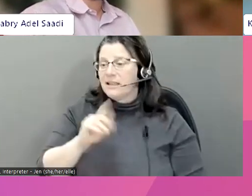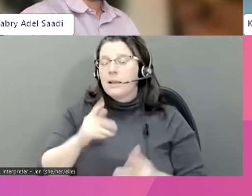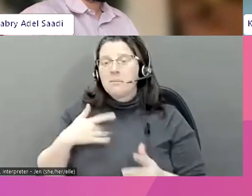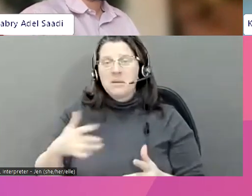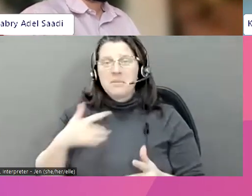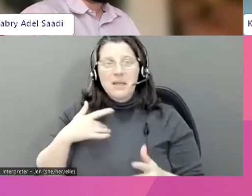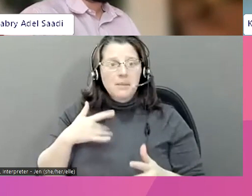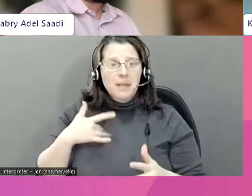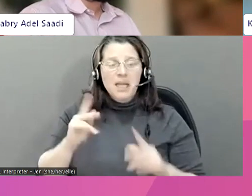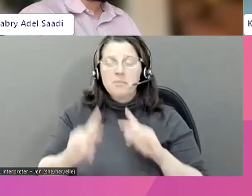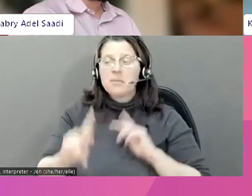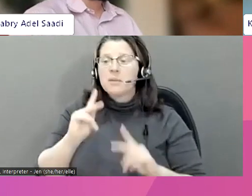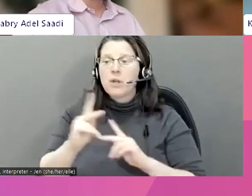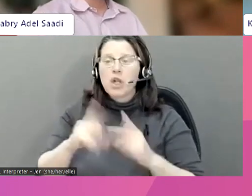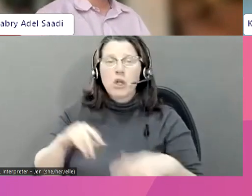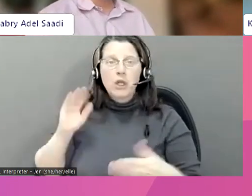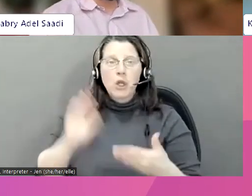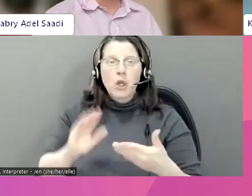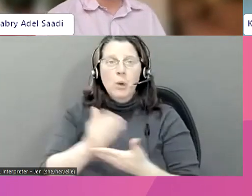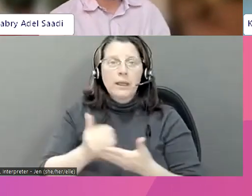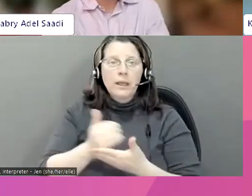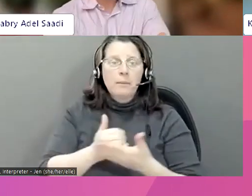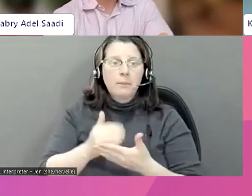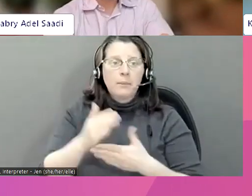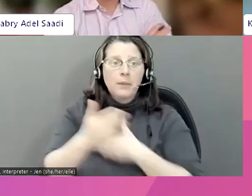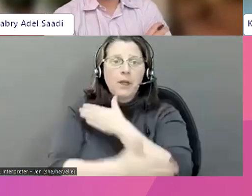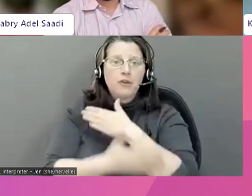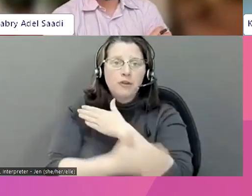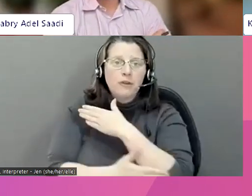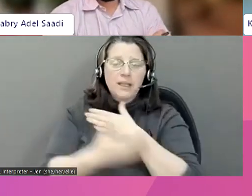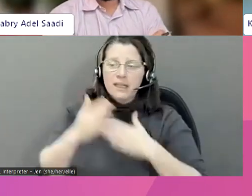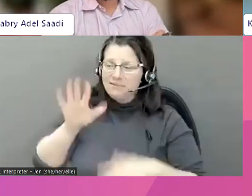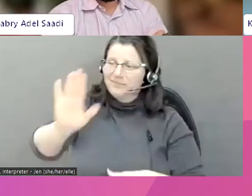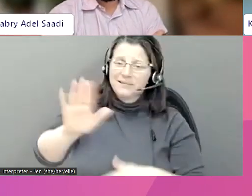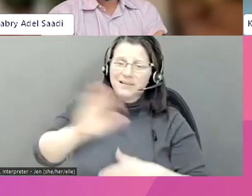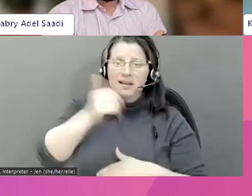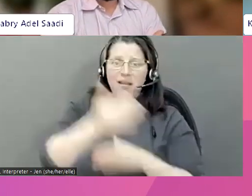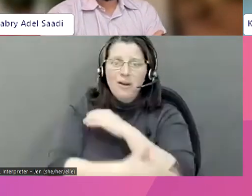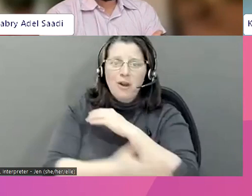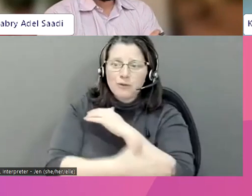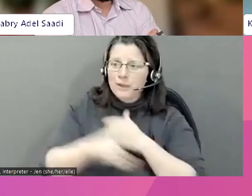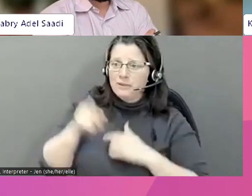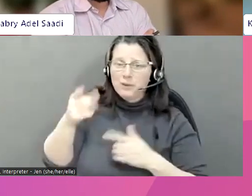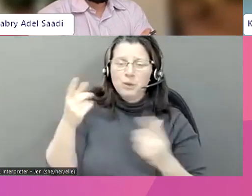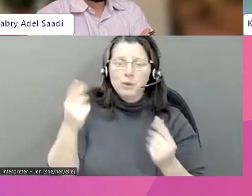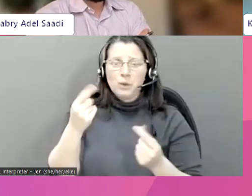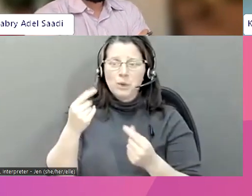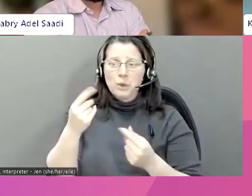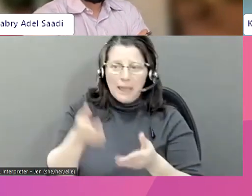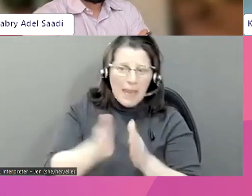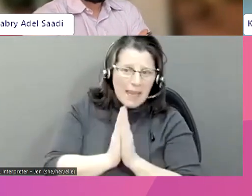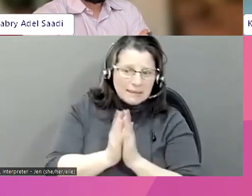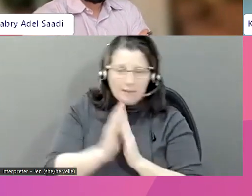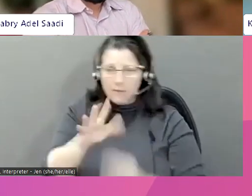des gens qui sont dans les pays en développement qui vont extorser cet argent. Donc,